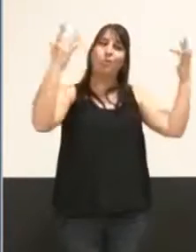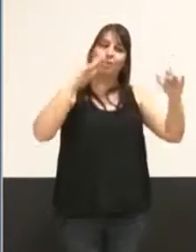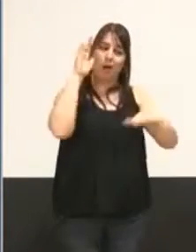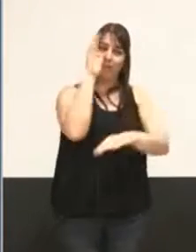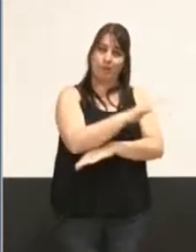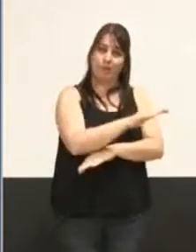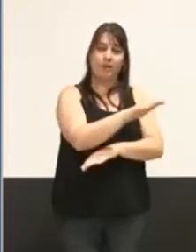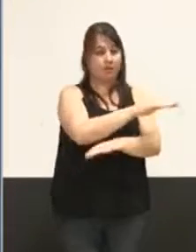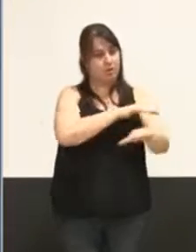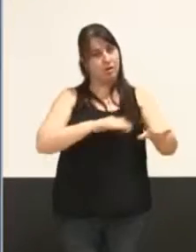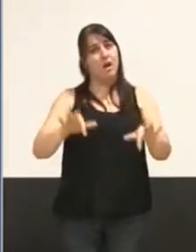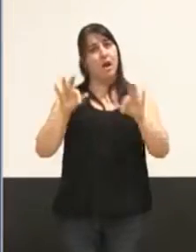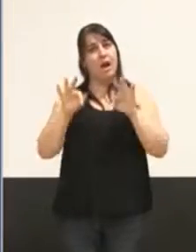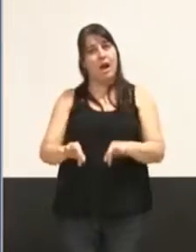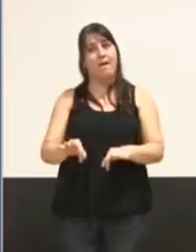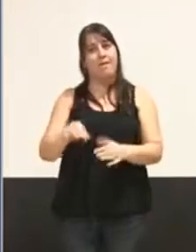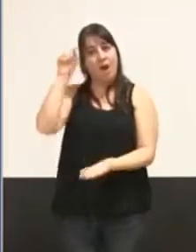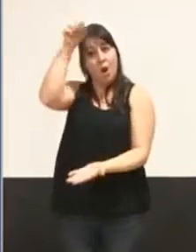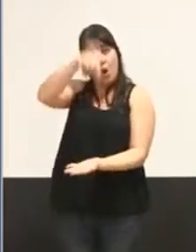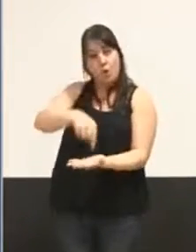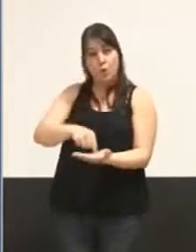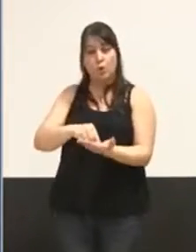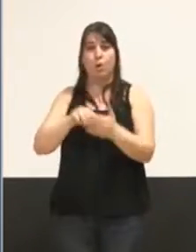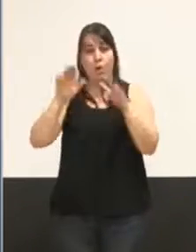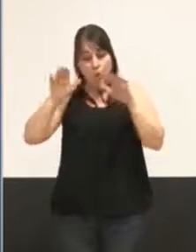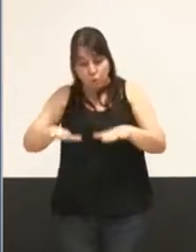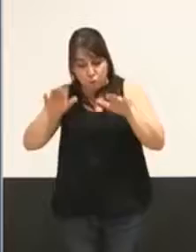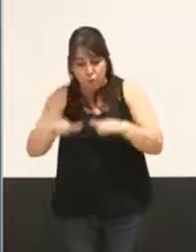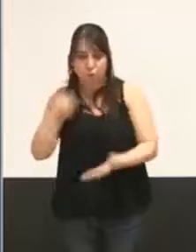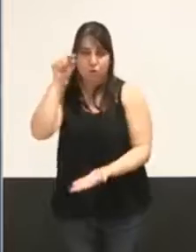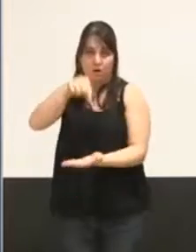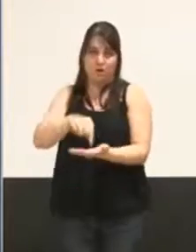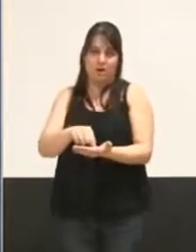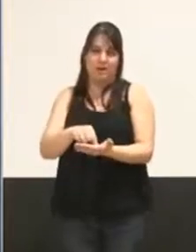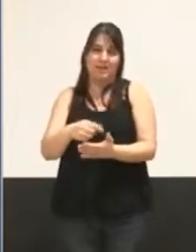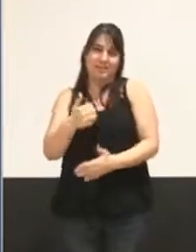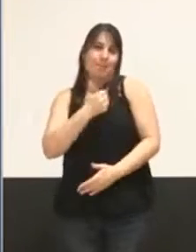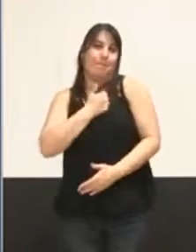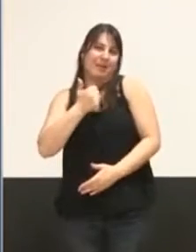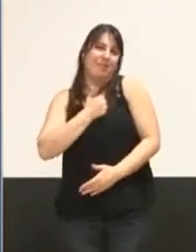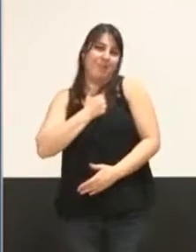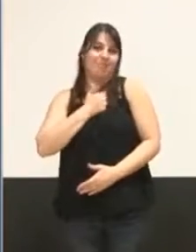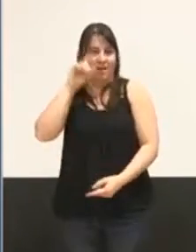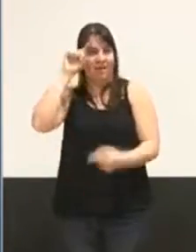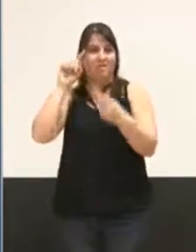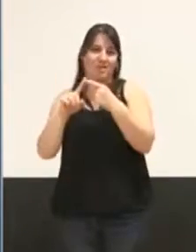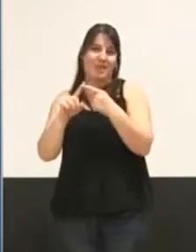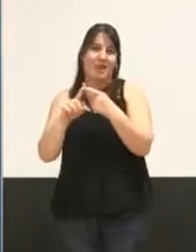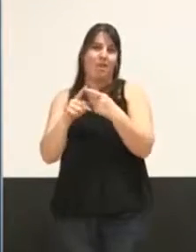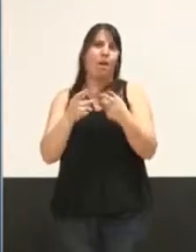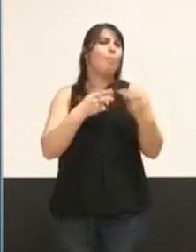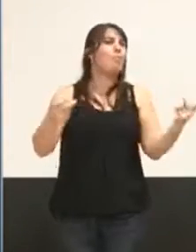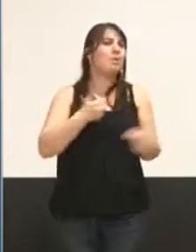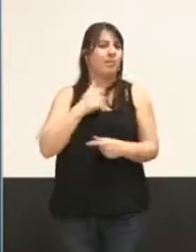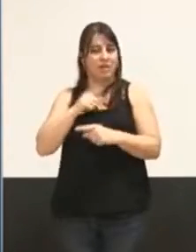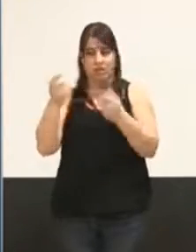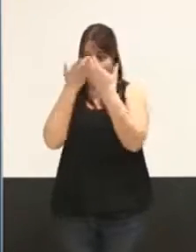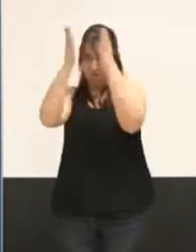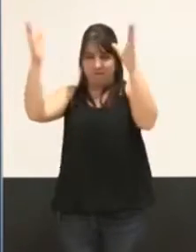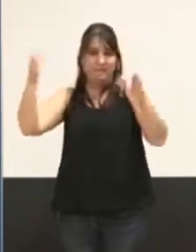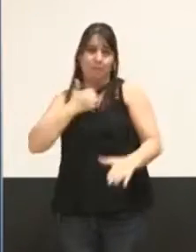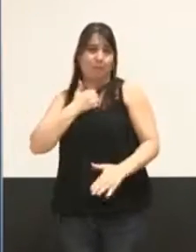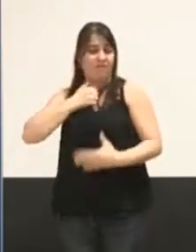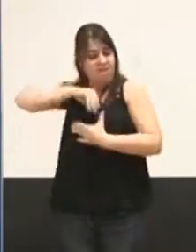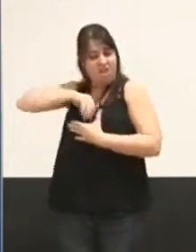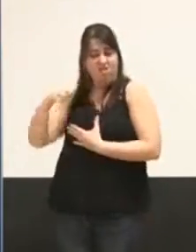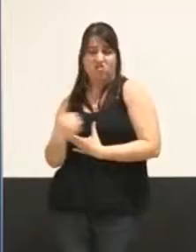là où l'aspect cultuel du projet relève du privé au sens large du terme, avec malheureusement les